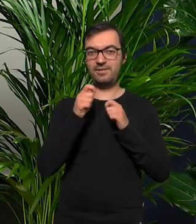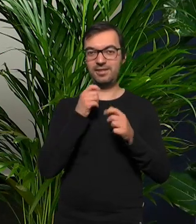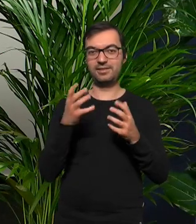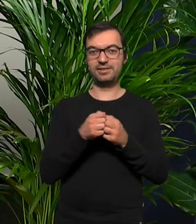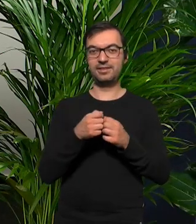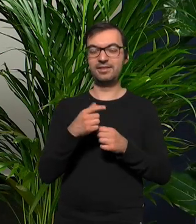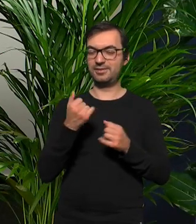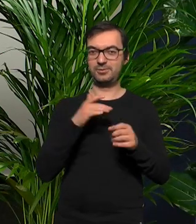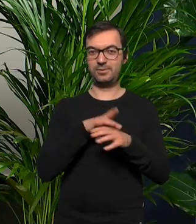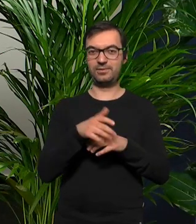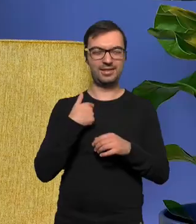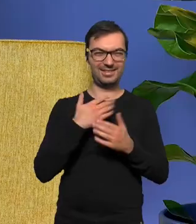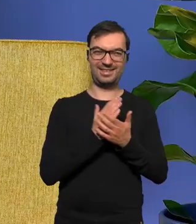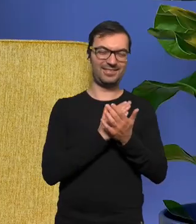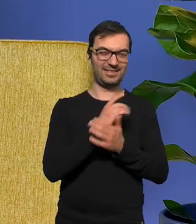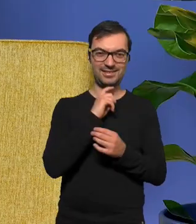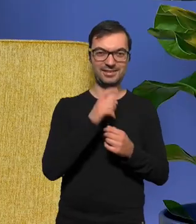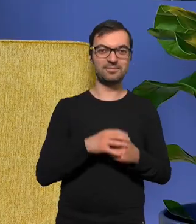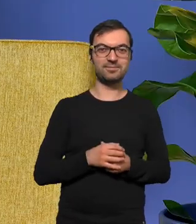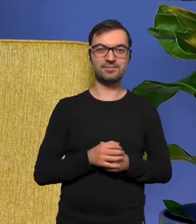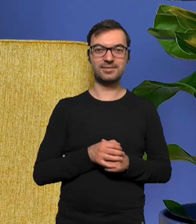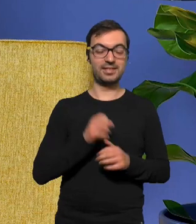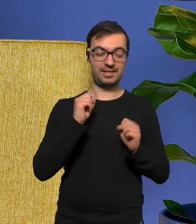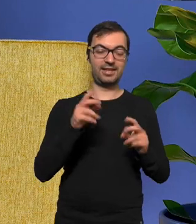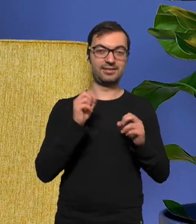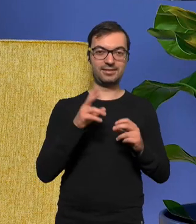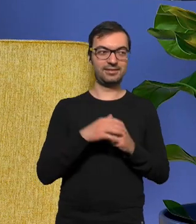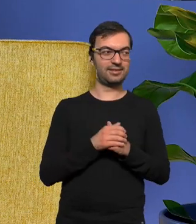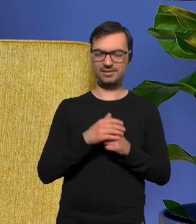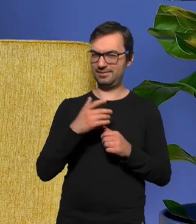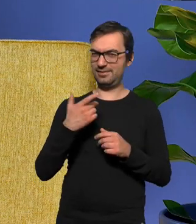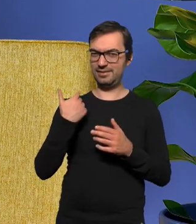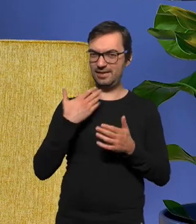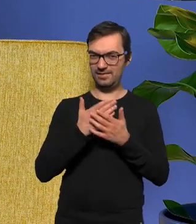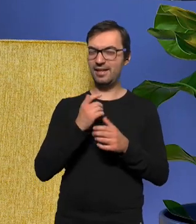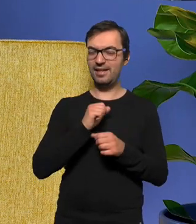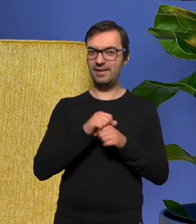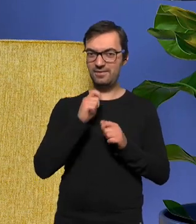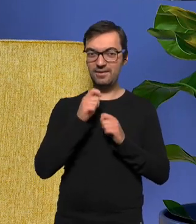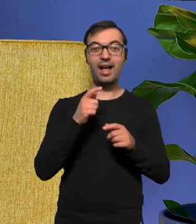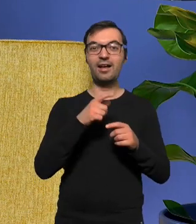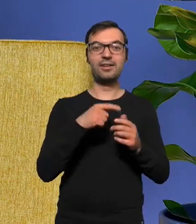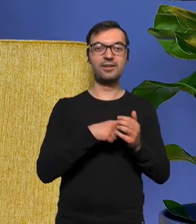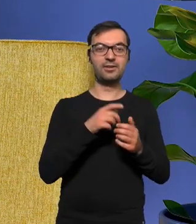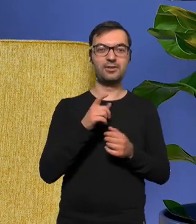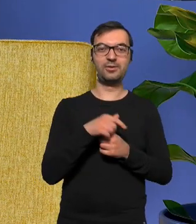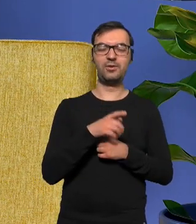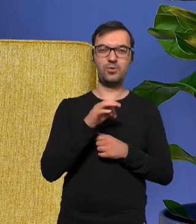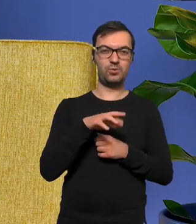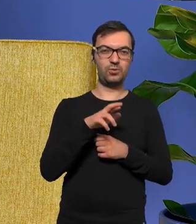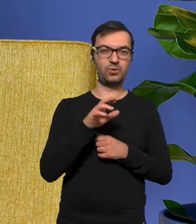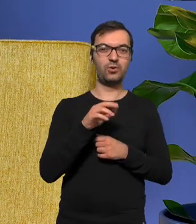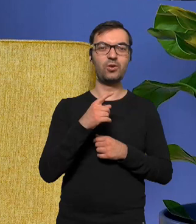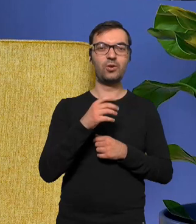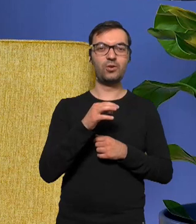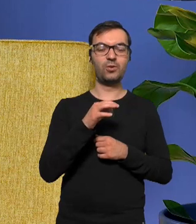znaleźć z Krzysztofa Krawczyka ja do końca nie wierzę w to ale ale tak nie wierzy w ten wywiad? wierzę aha turbo duży? tak to